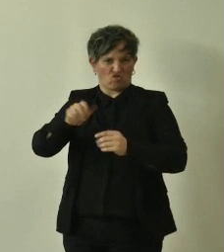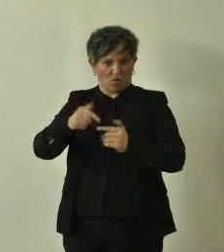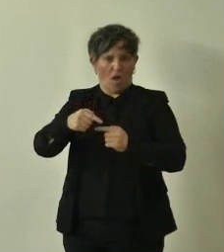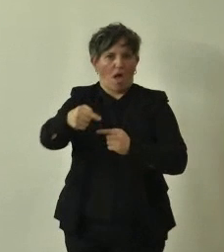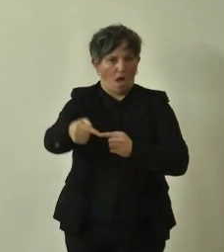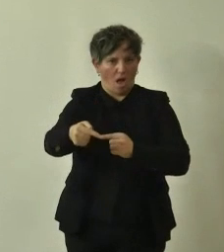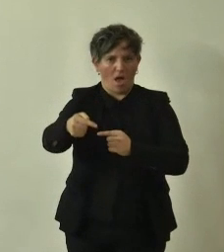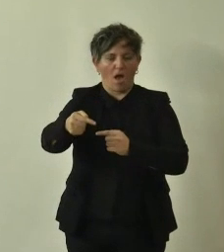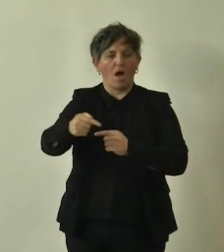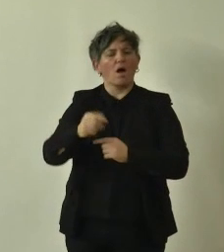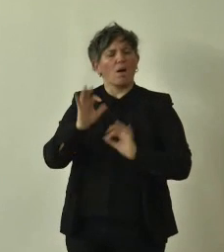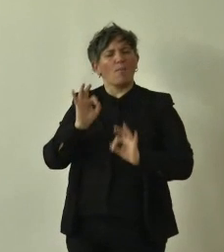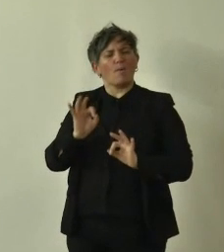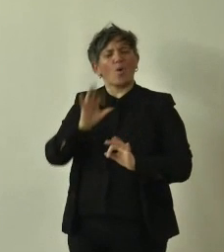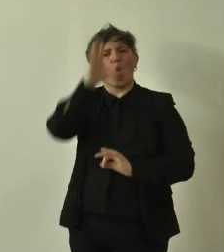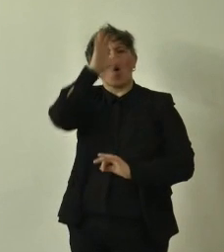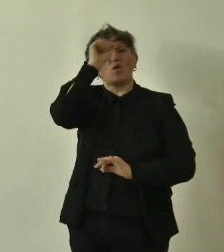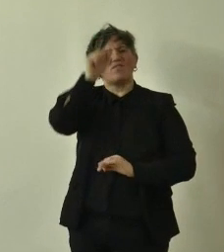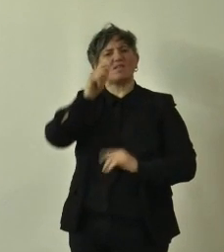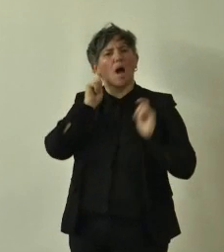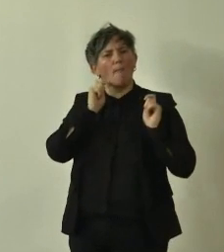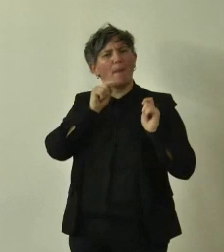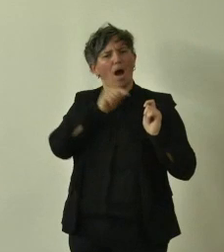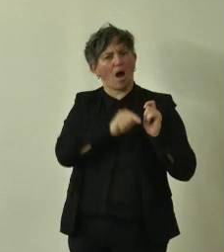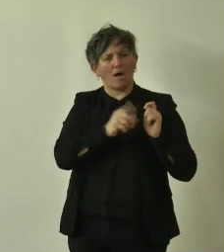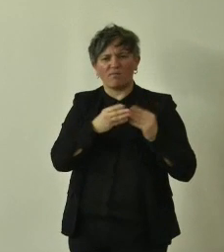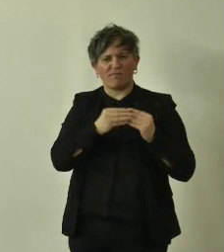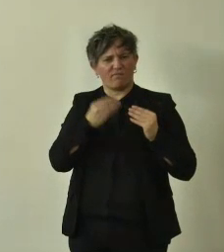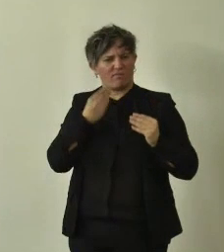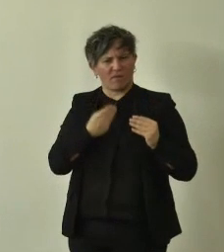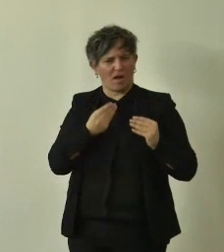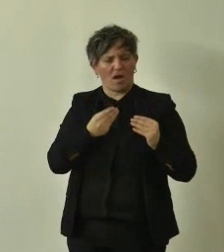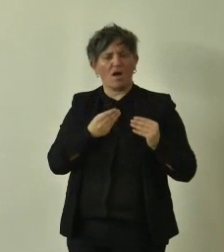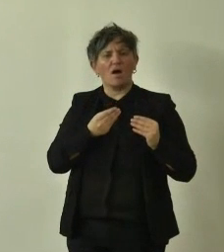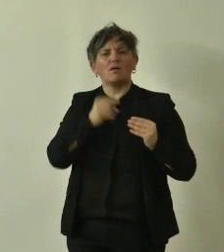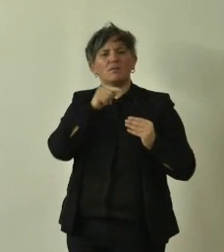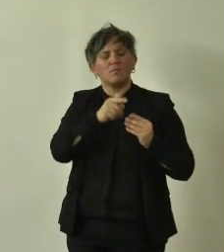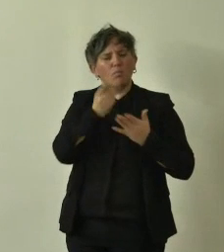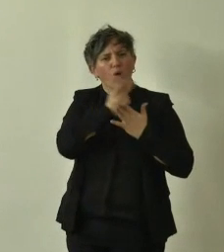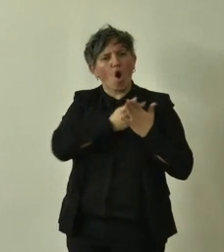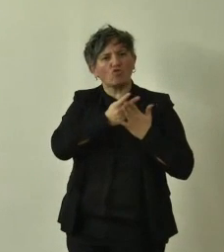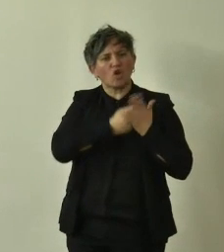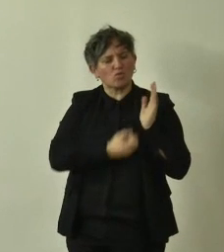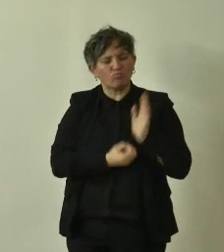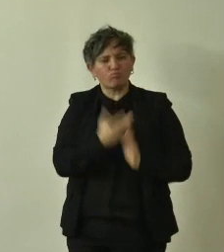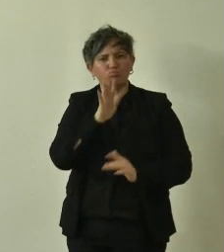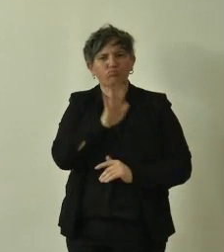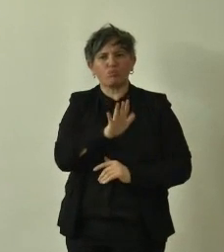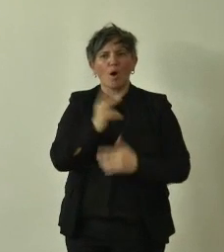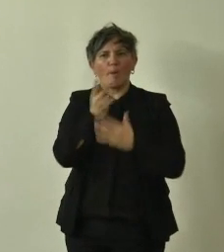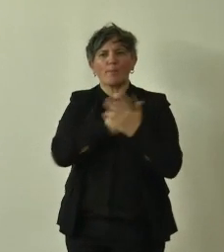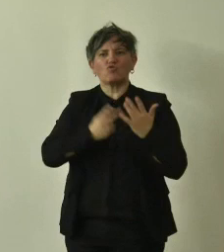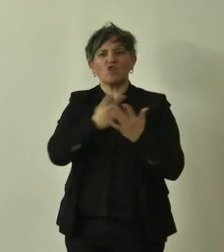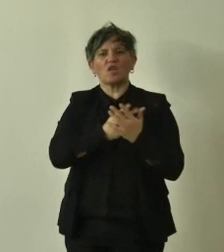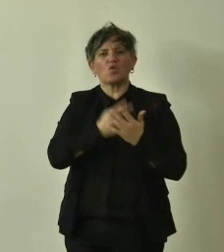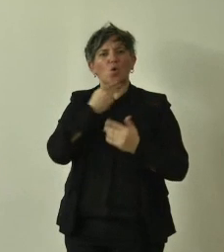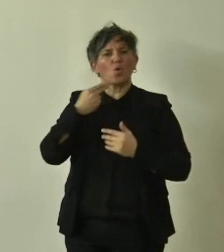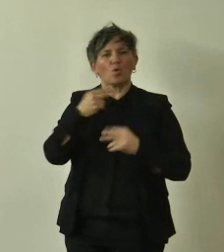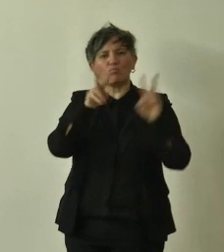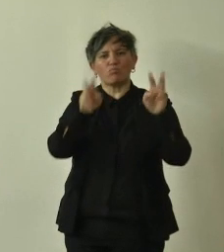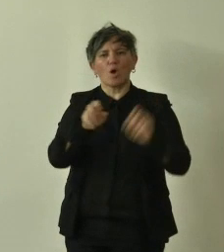l'università di Padova ha studiato e messo a punto un progetto che si chiama progetto 400